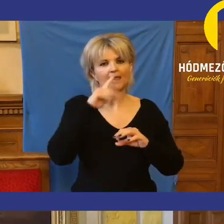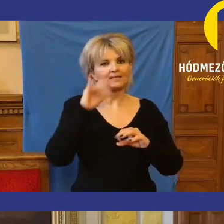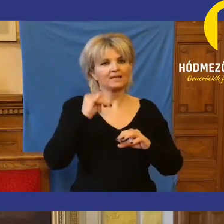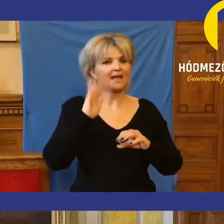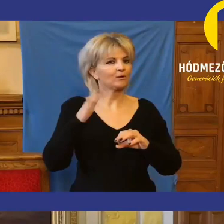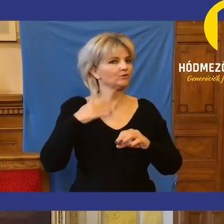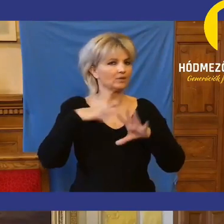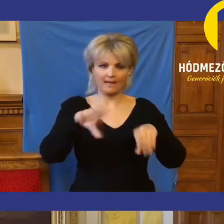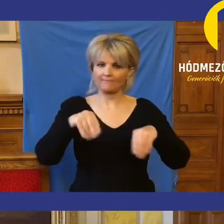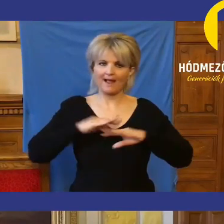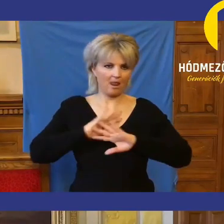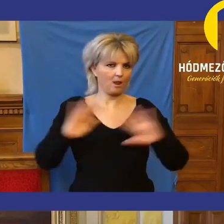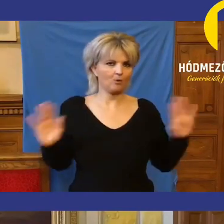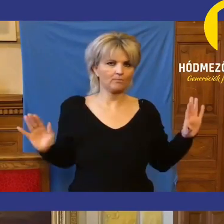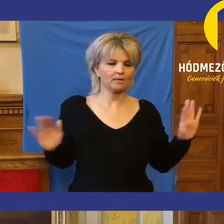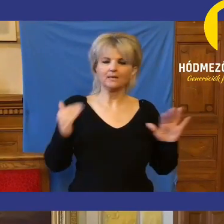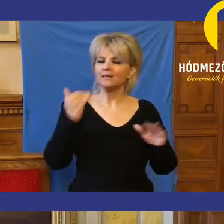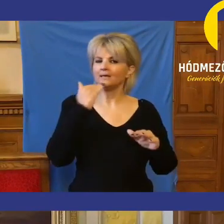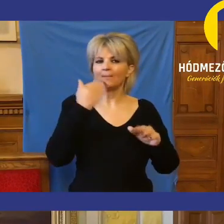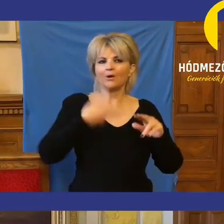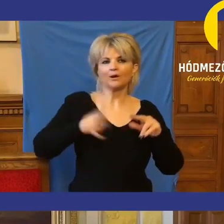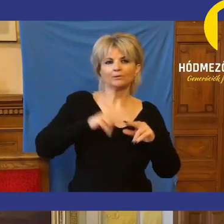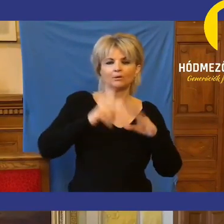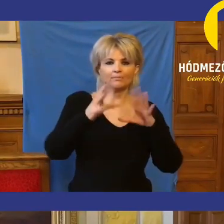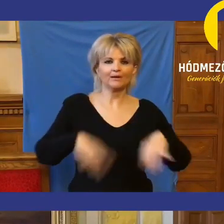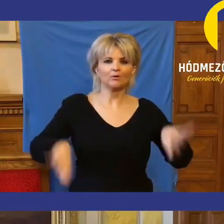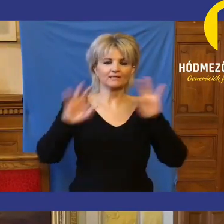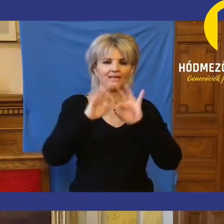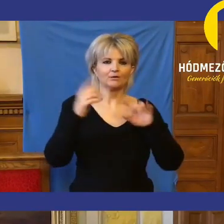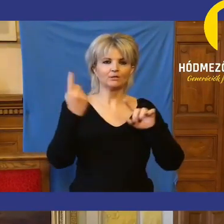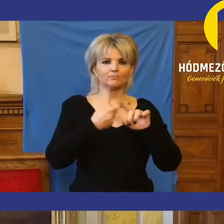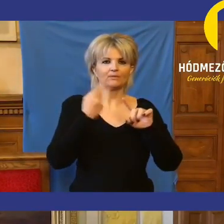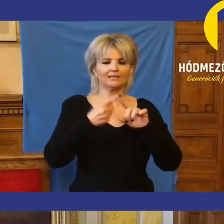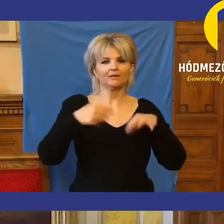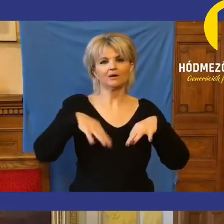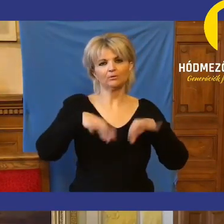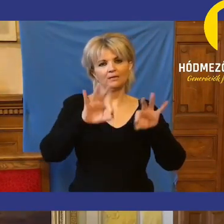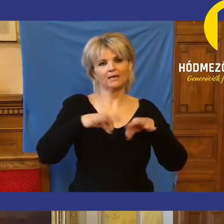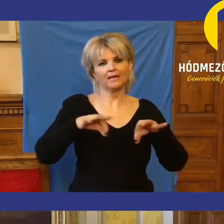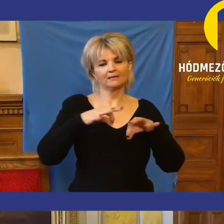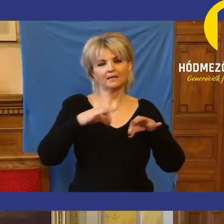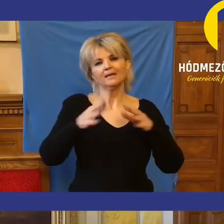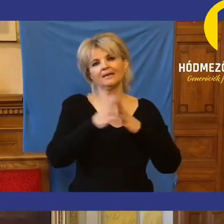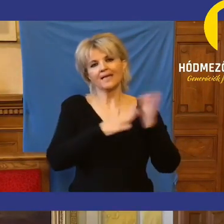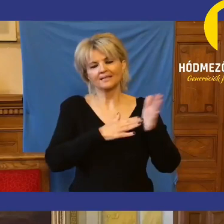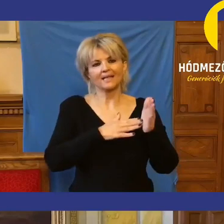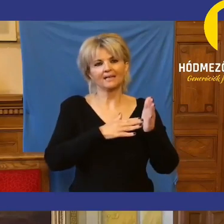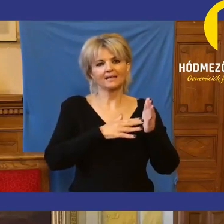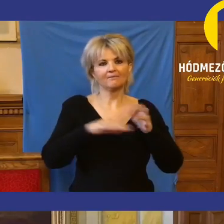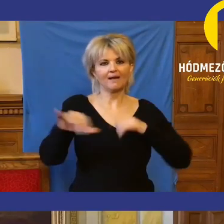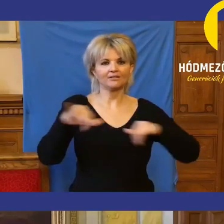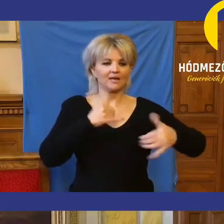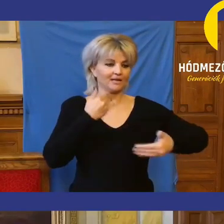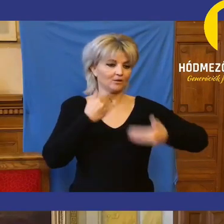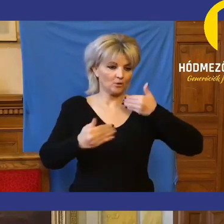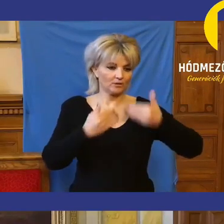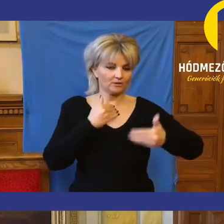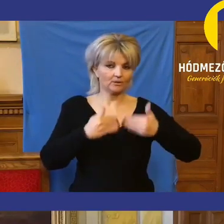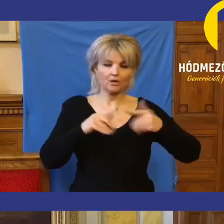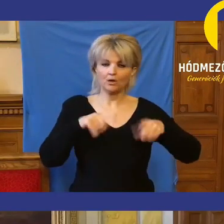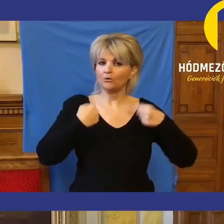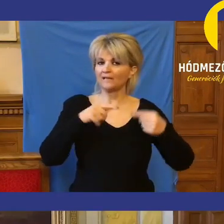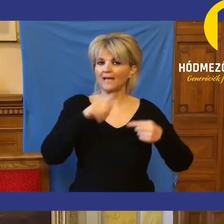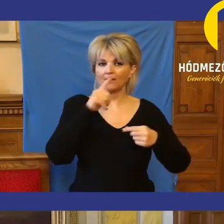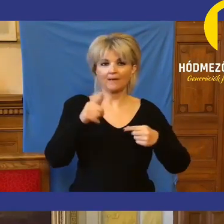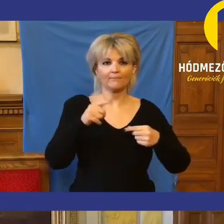ezt nem vállalom. Nem akarom többé az országos politikai ügyeket fölhájtni a vásárhelyi közgyűlésben. Ezt teremek gerincesen, és akkor nem